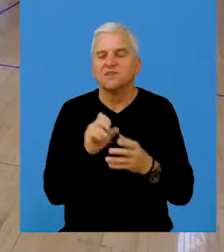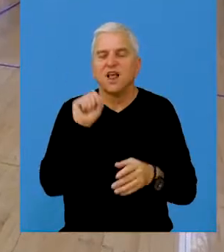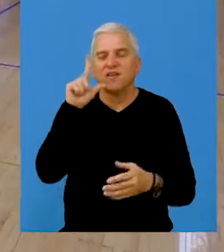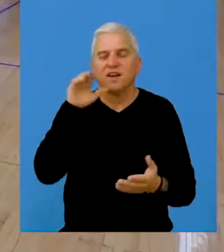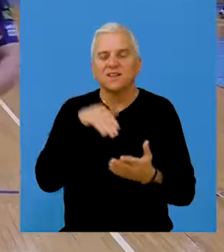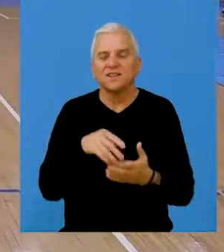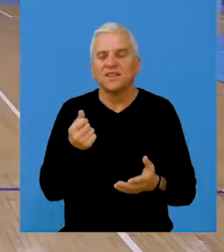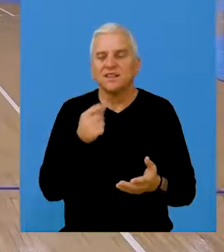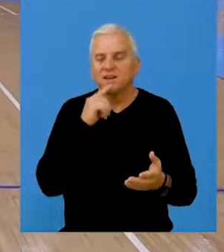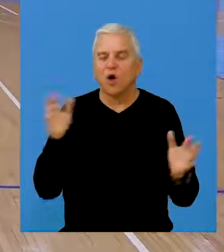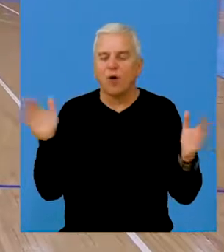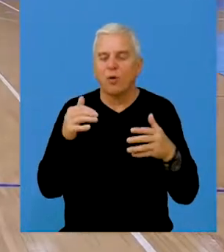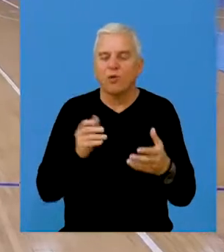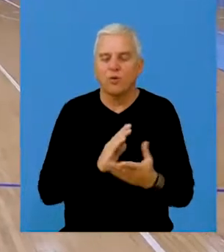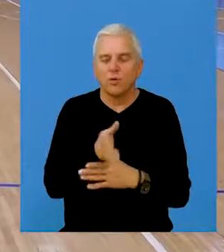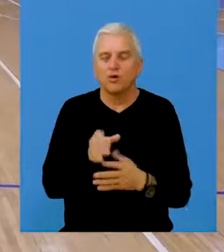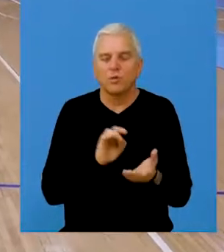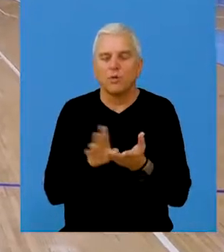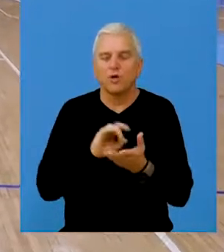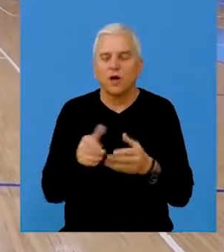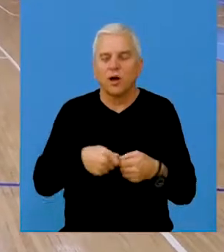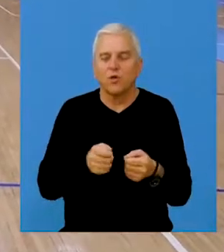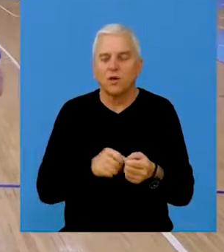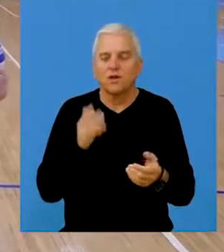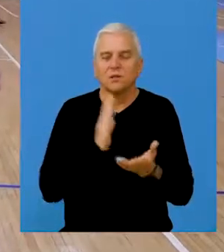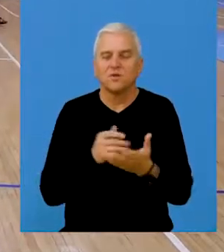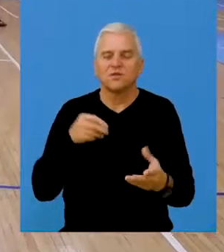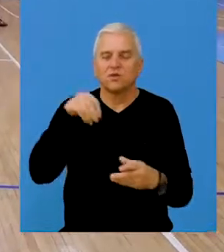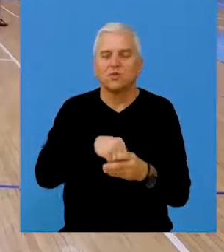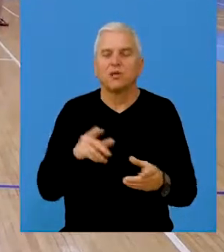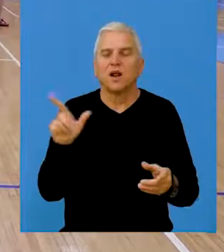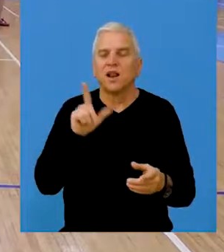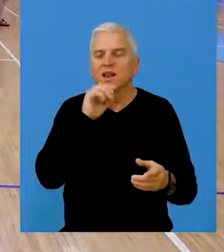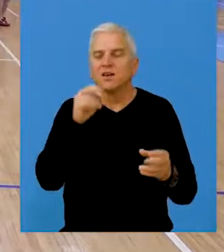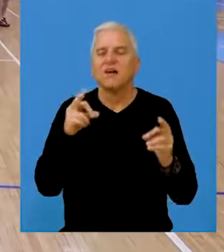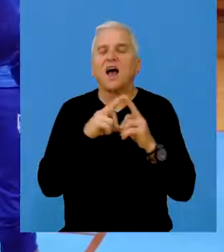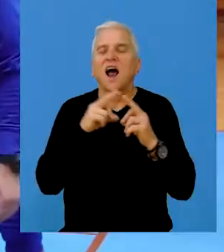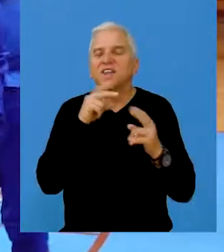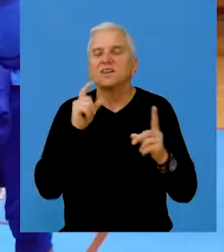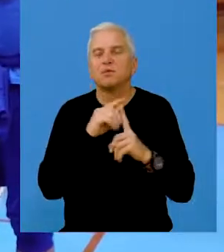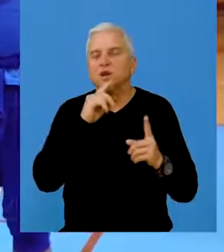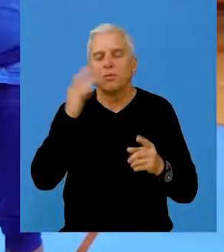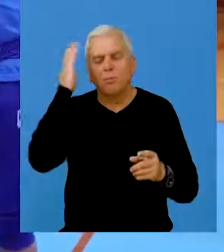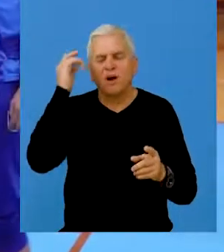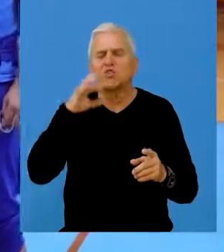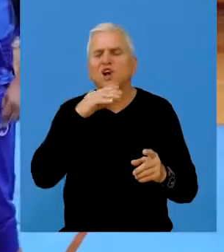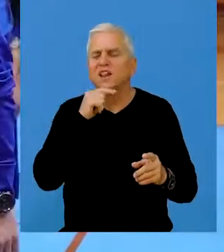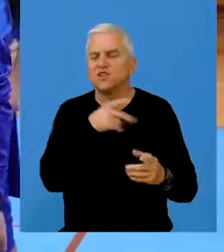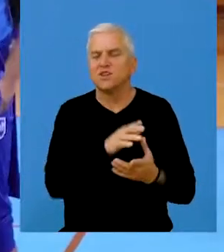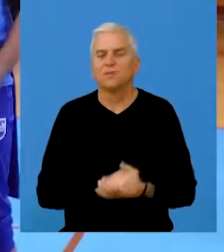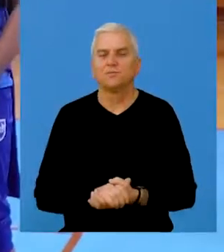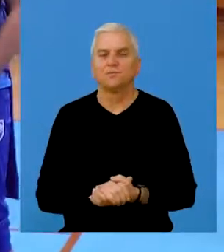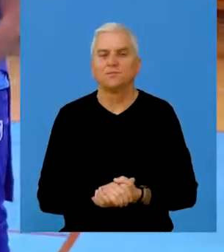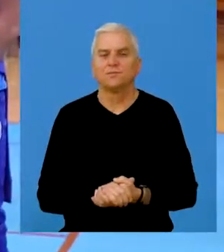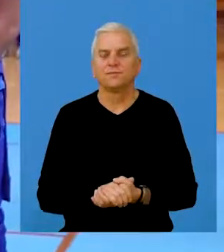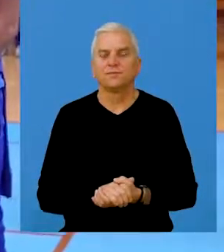a suma od 12.000 dinara koja je sakupljena od prodaje ulaznica bit će uplaćena za lečenje Alekse Prodanovića iz Bačkog